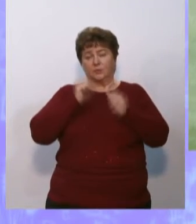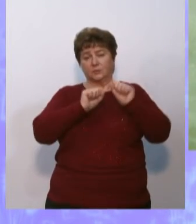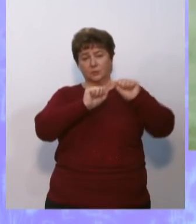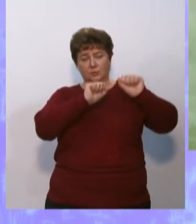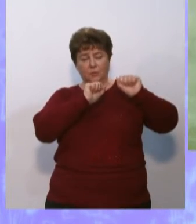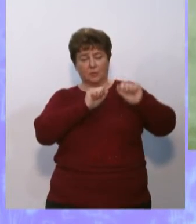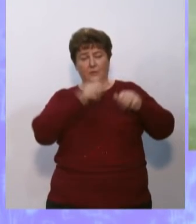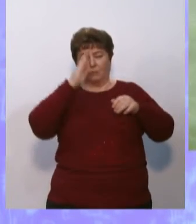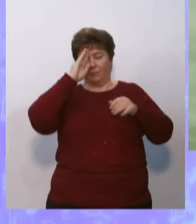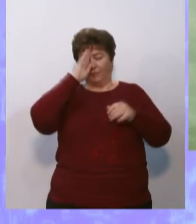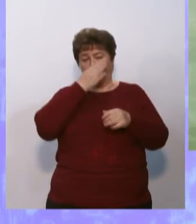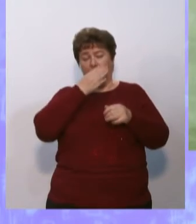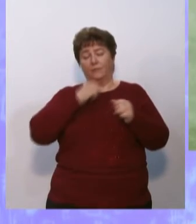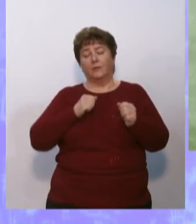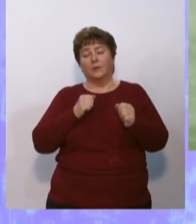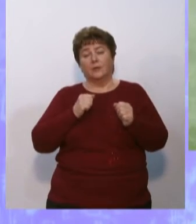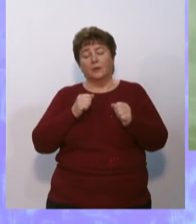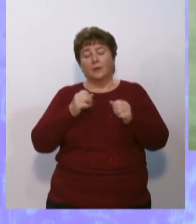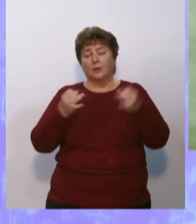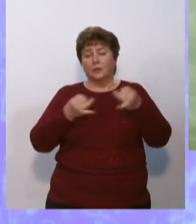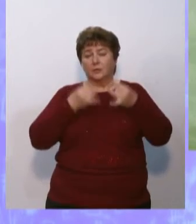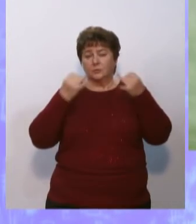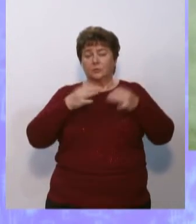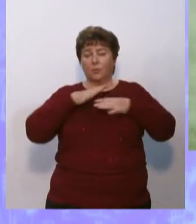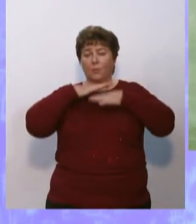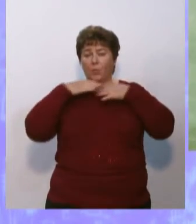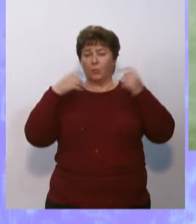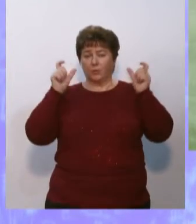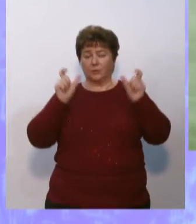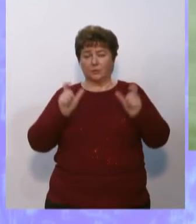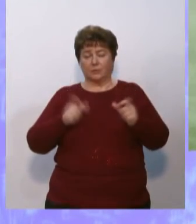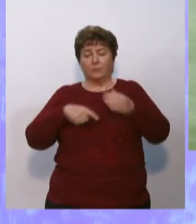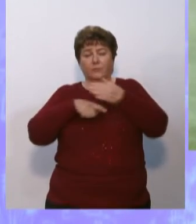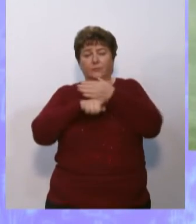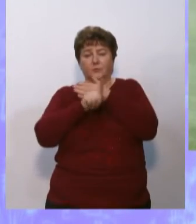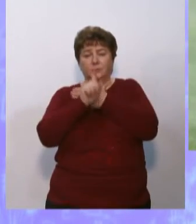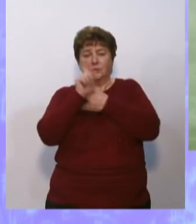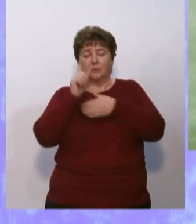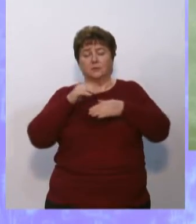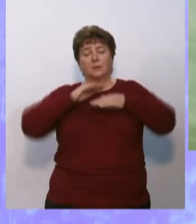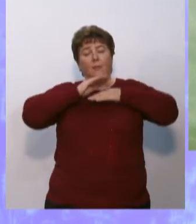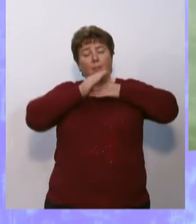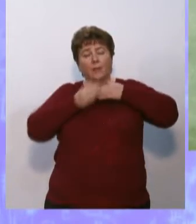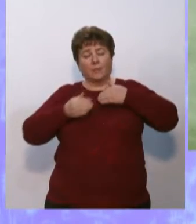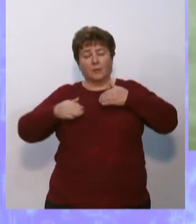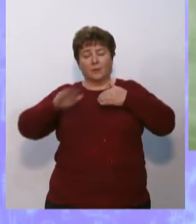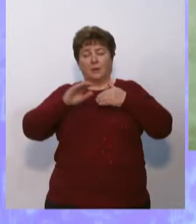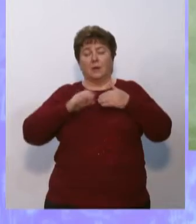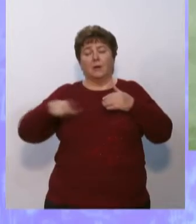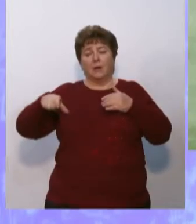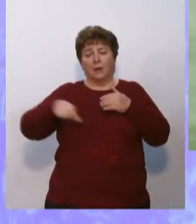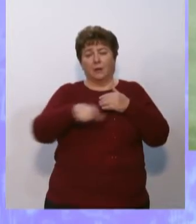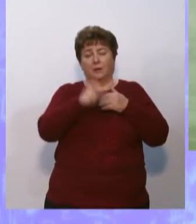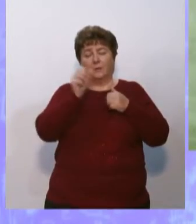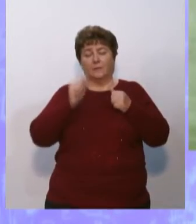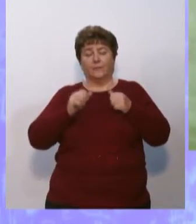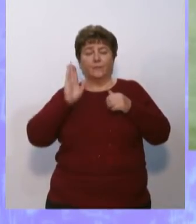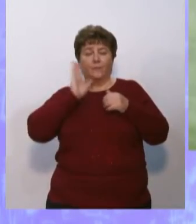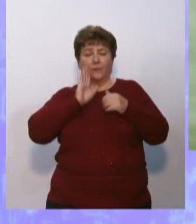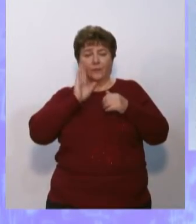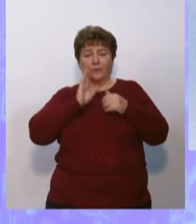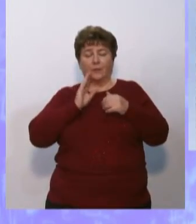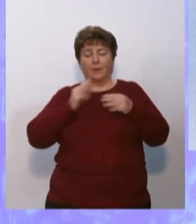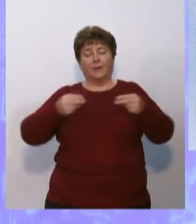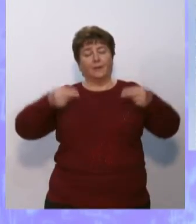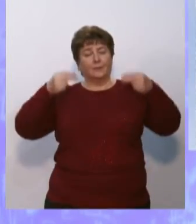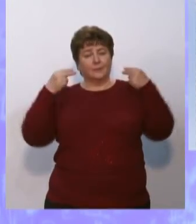защищали от врагов. История многих народов начиналась на берегах рек. Вода –